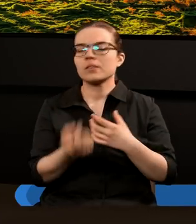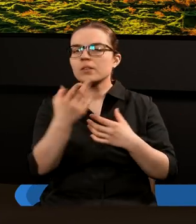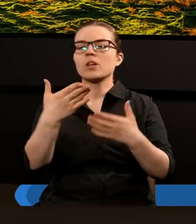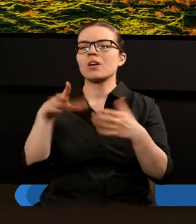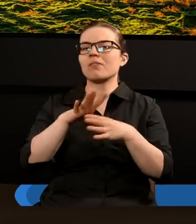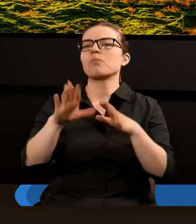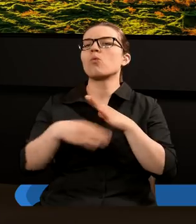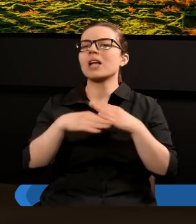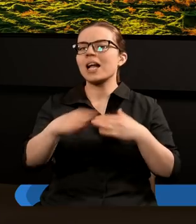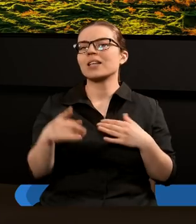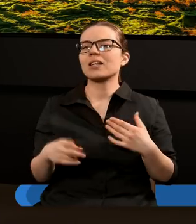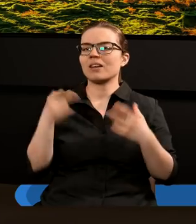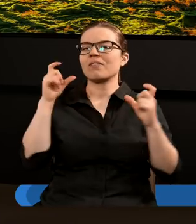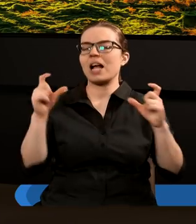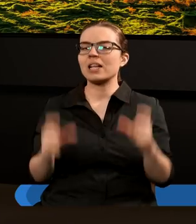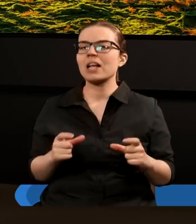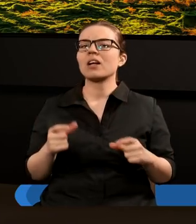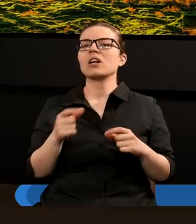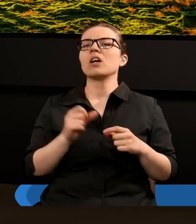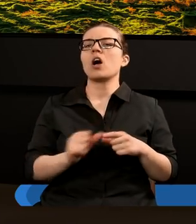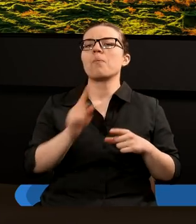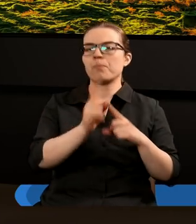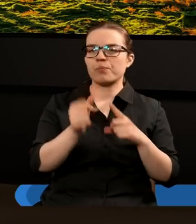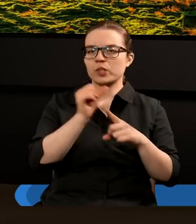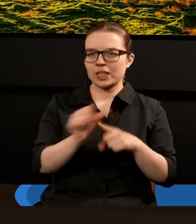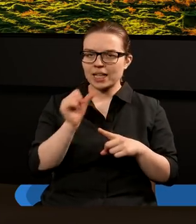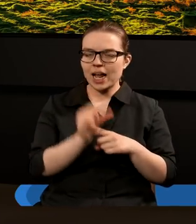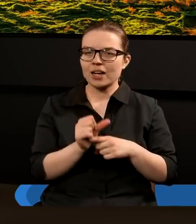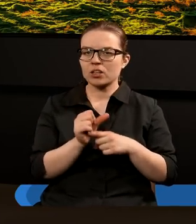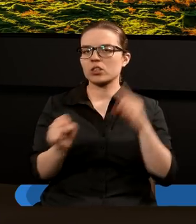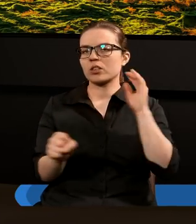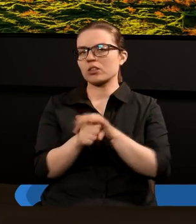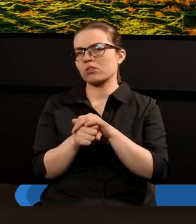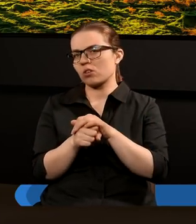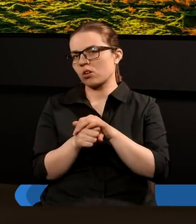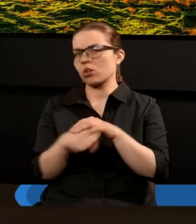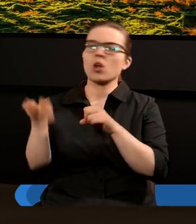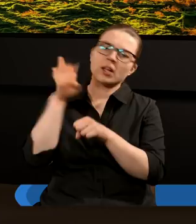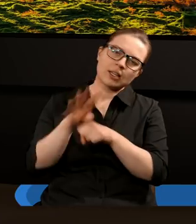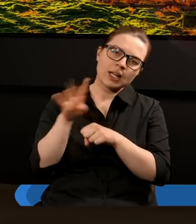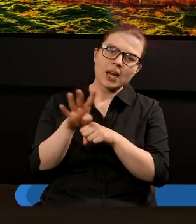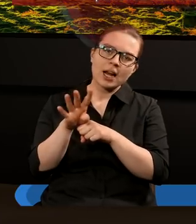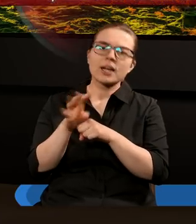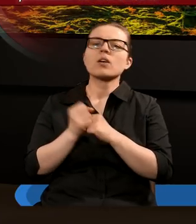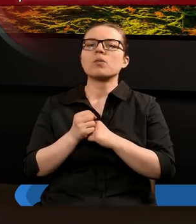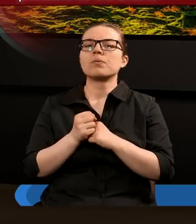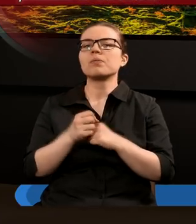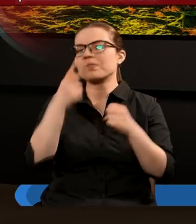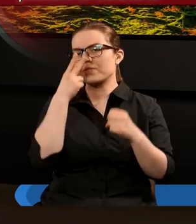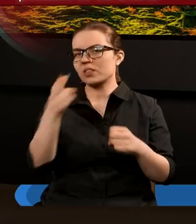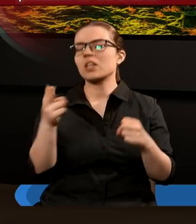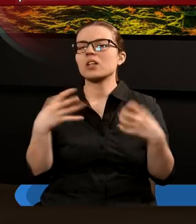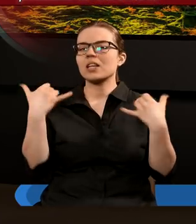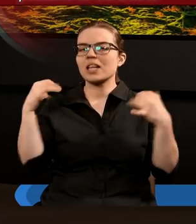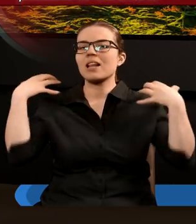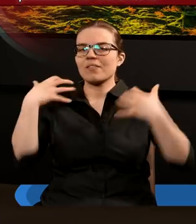scenie. Przeczytam wersety od XI do XIV. I widziałem inne